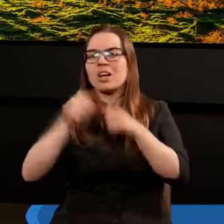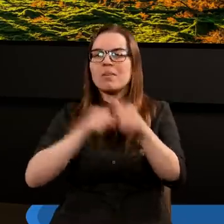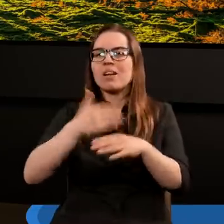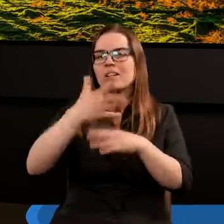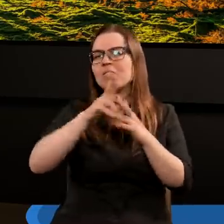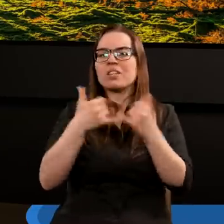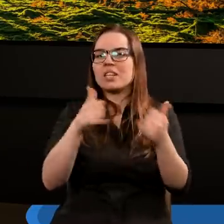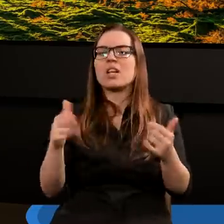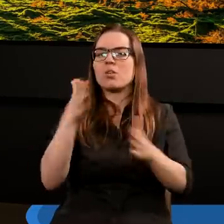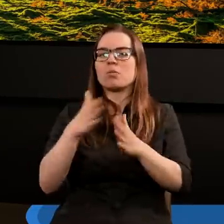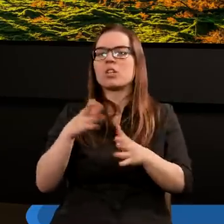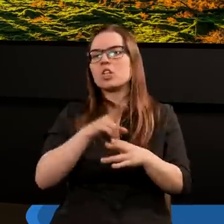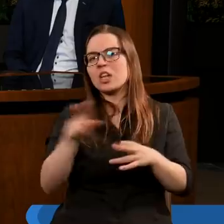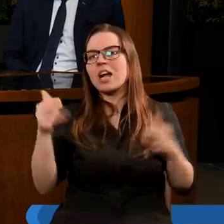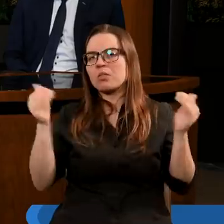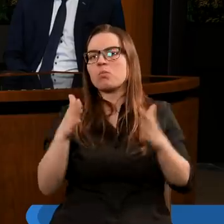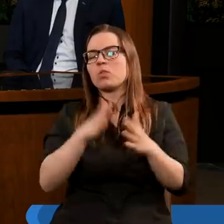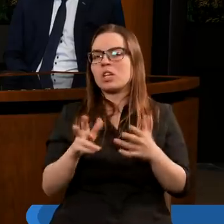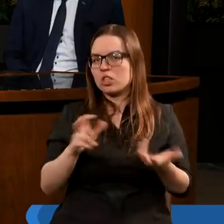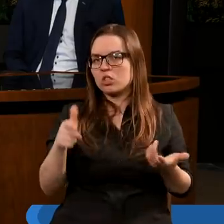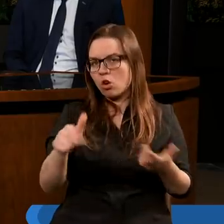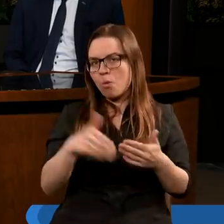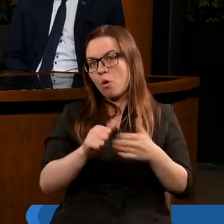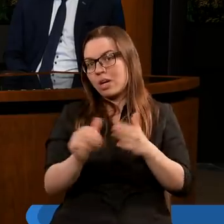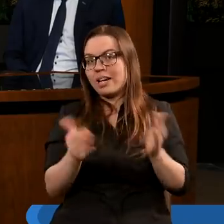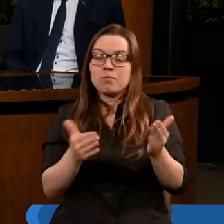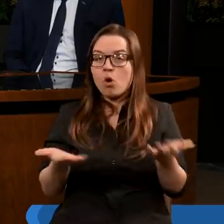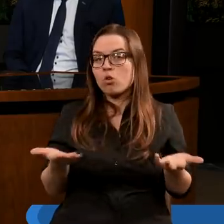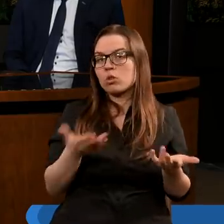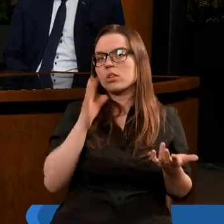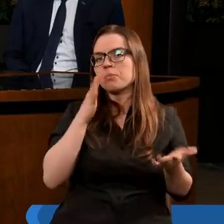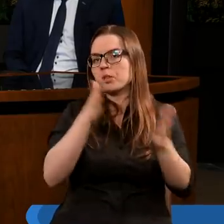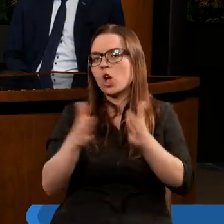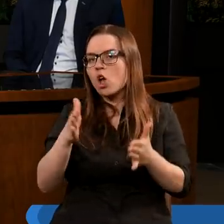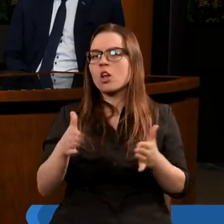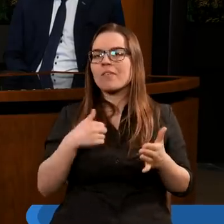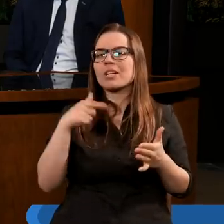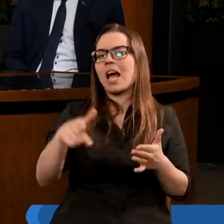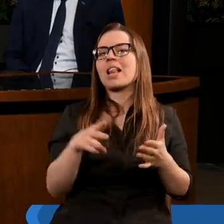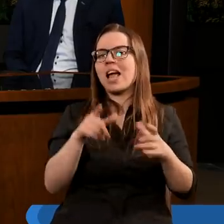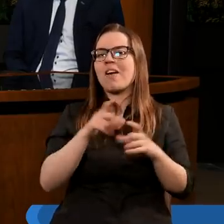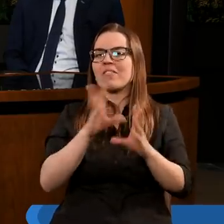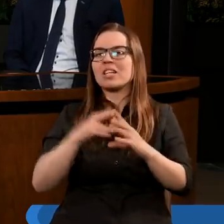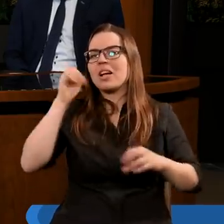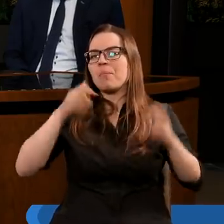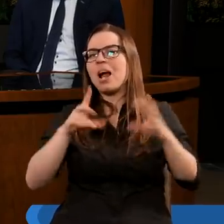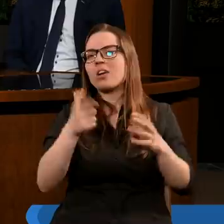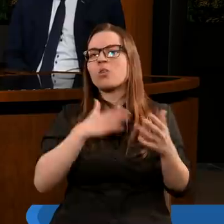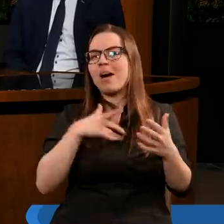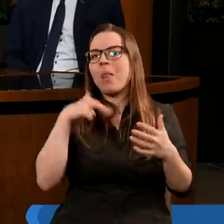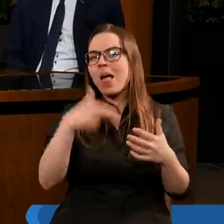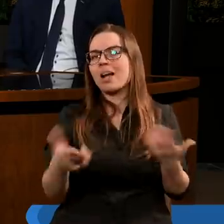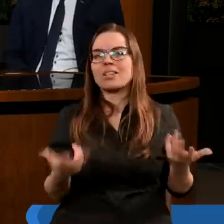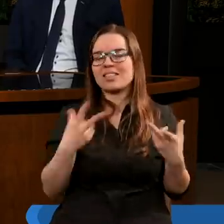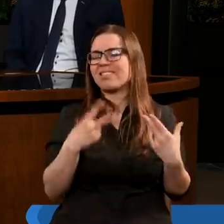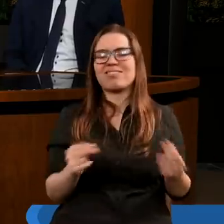czy jakieś tam inne tego typu. Może to jest sposób, w jaki powinniśmy się przygotować na te wszystkie plagi, na to, co ma nadejść.